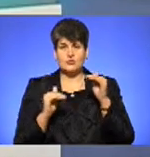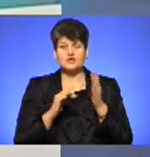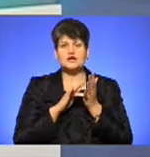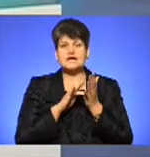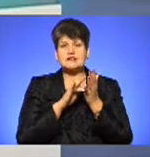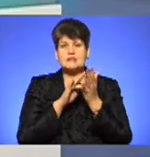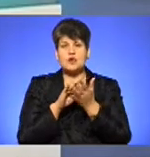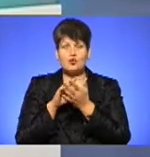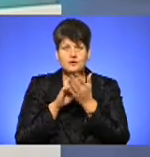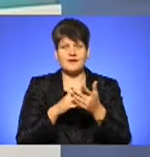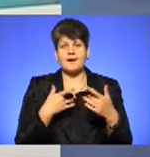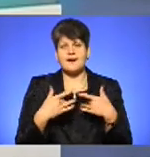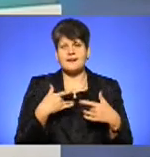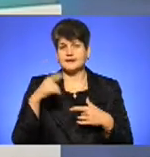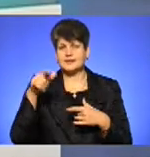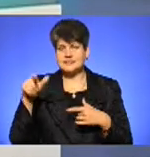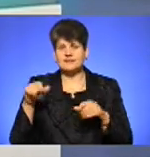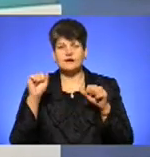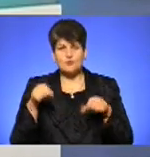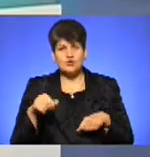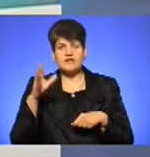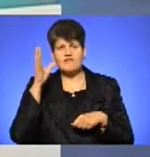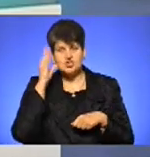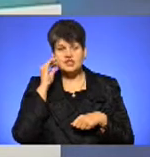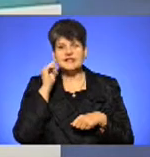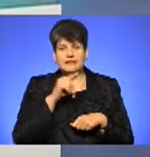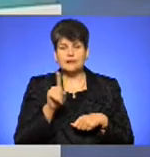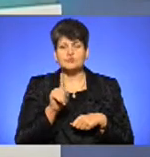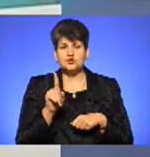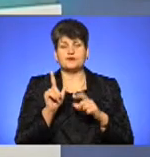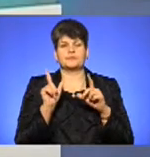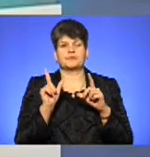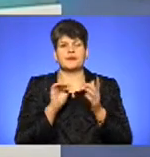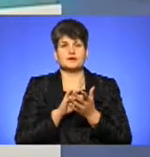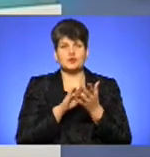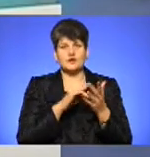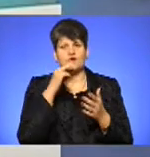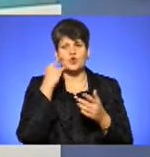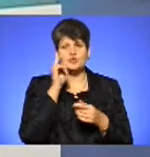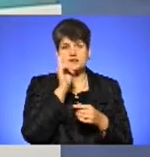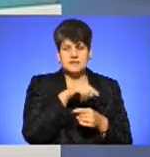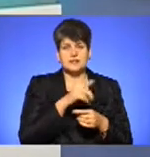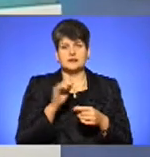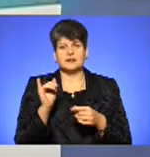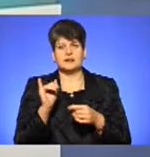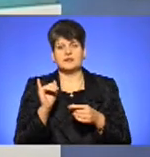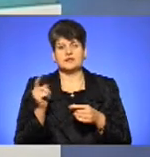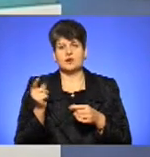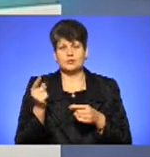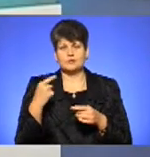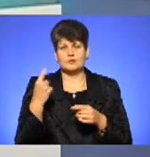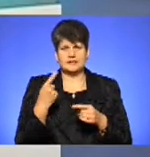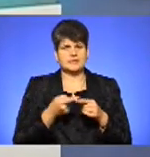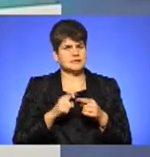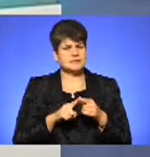артистів, яких можна вважати такими, що і гастролюються в Російській Федерації, так і інше. На Тернопільщині дуже